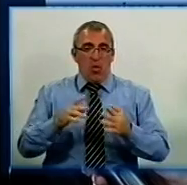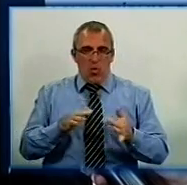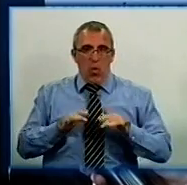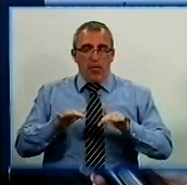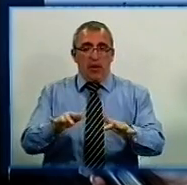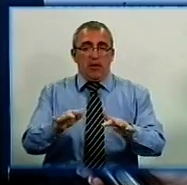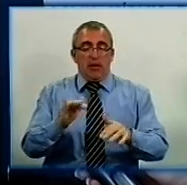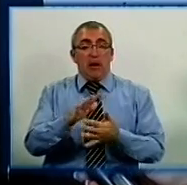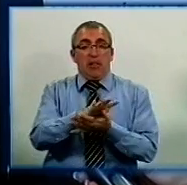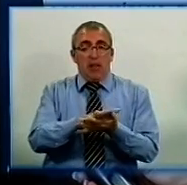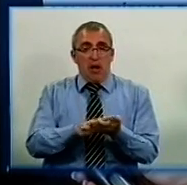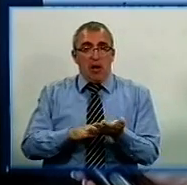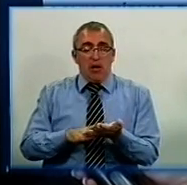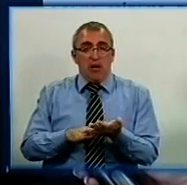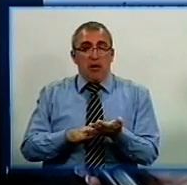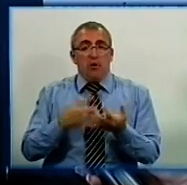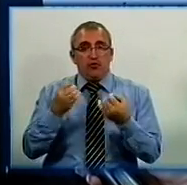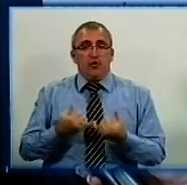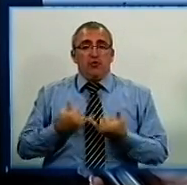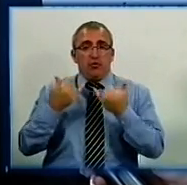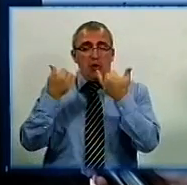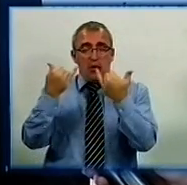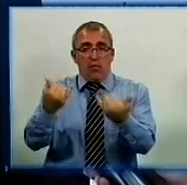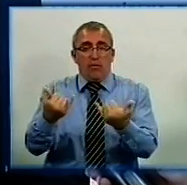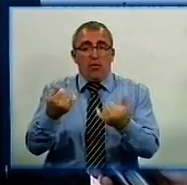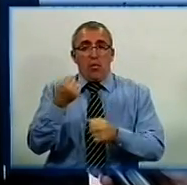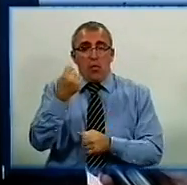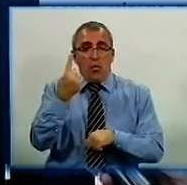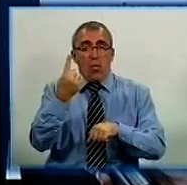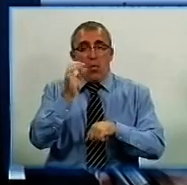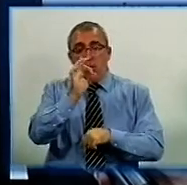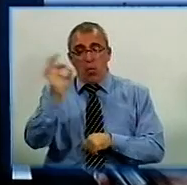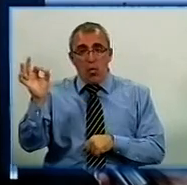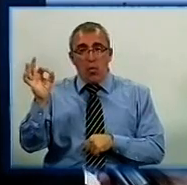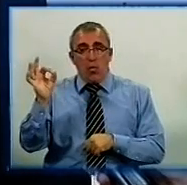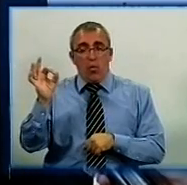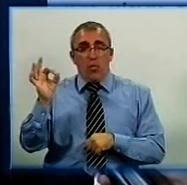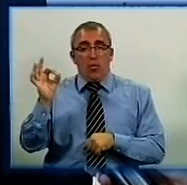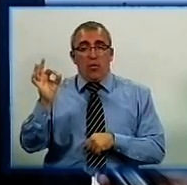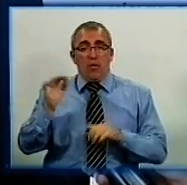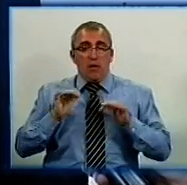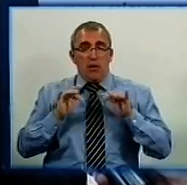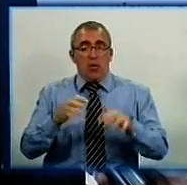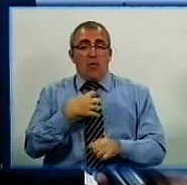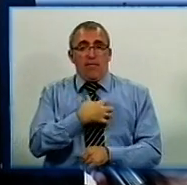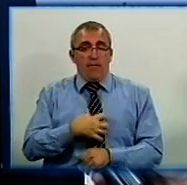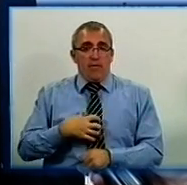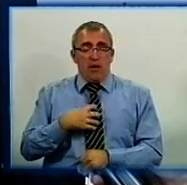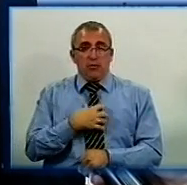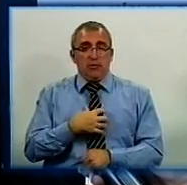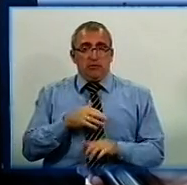іде ще вшанування. І в 11.00 – також один із основних заходів – це